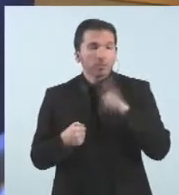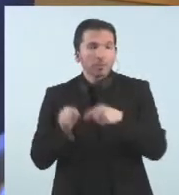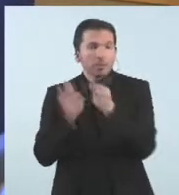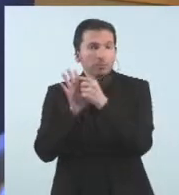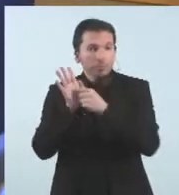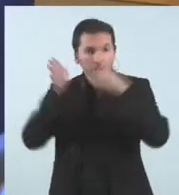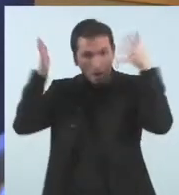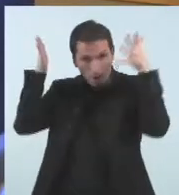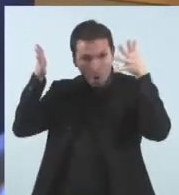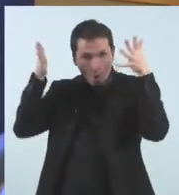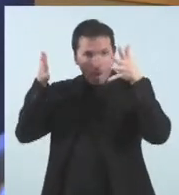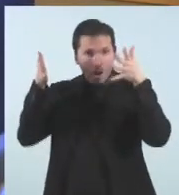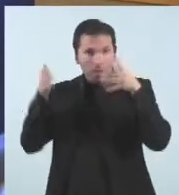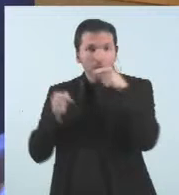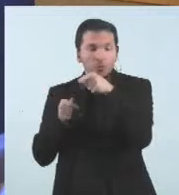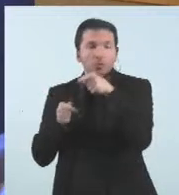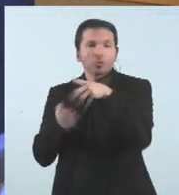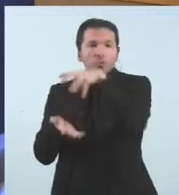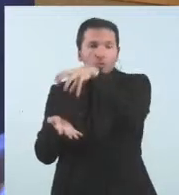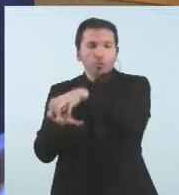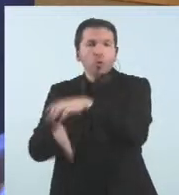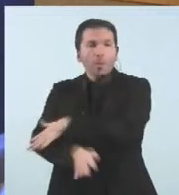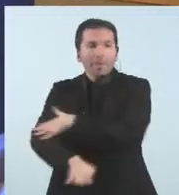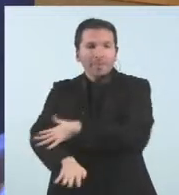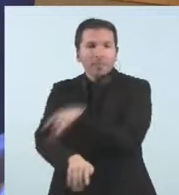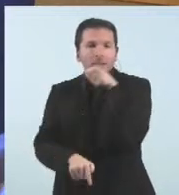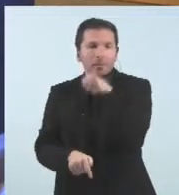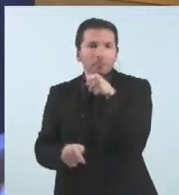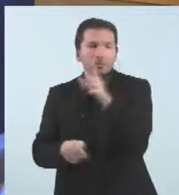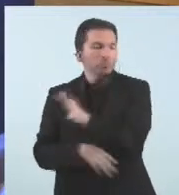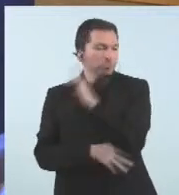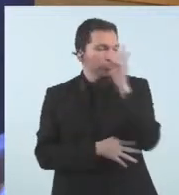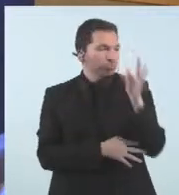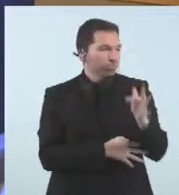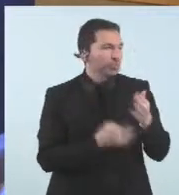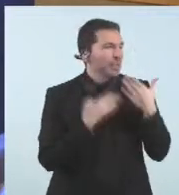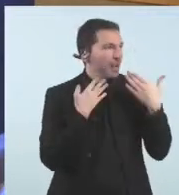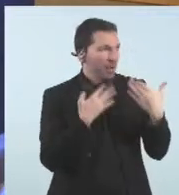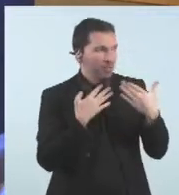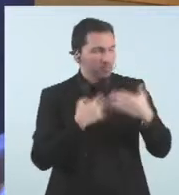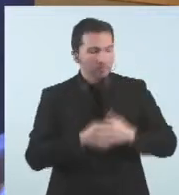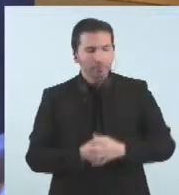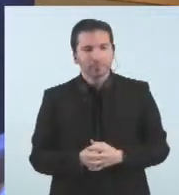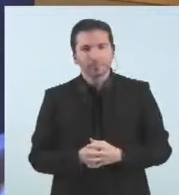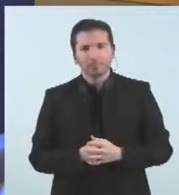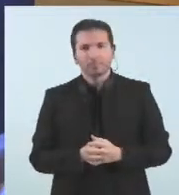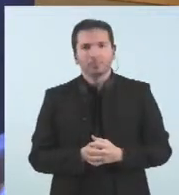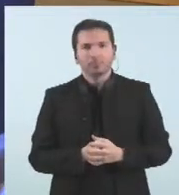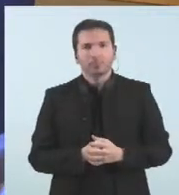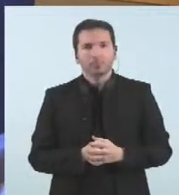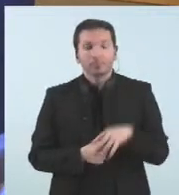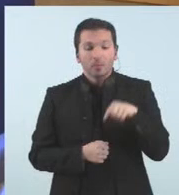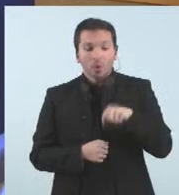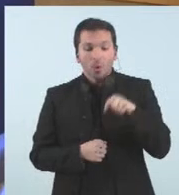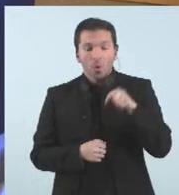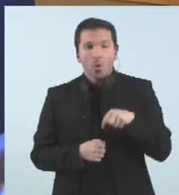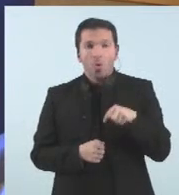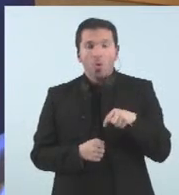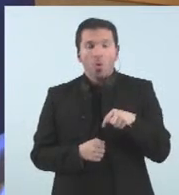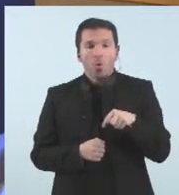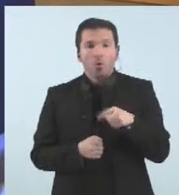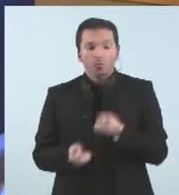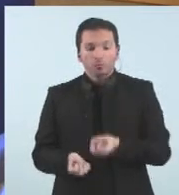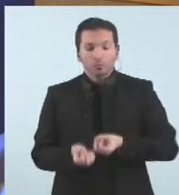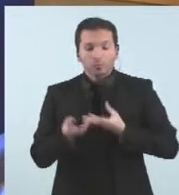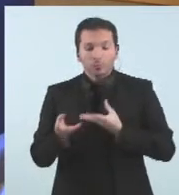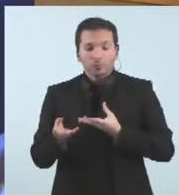que es fan, doncs, evidències al seu ministeri. Ministre, quan vulgui. Moltes gràcies, ministre. Bé, avui, respecte a ahir, hem de notificar